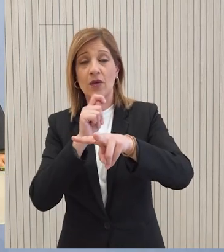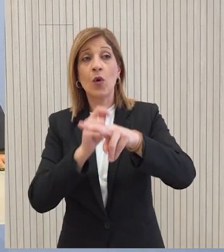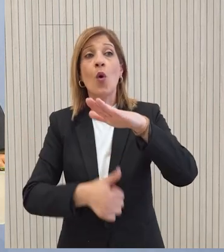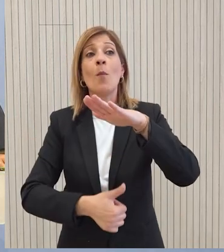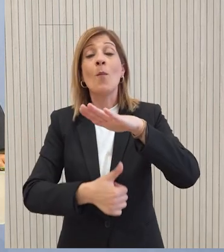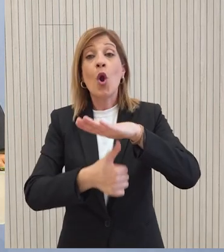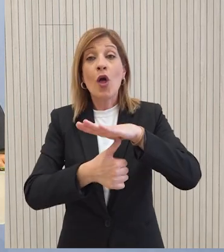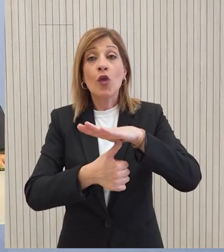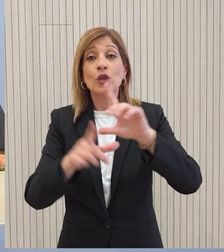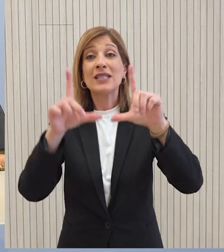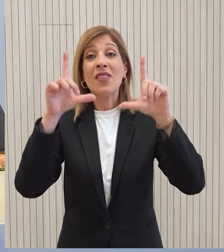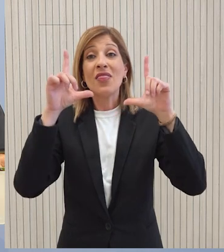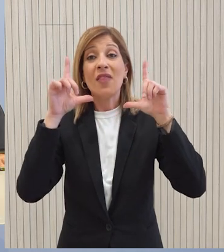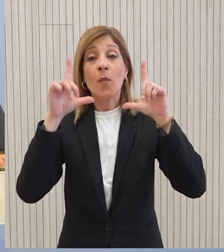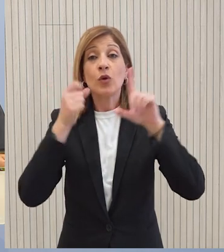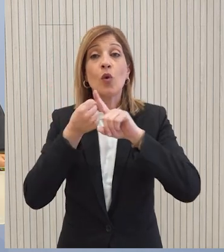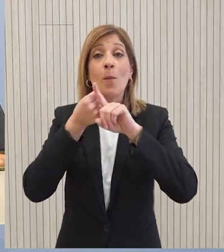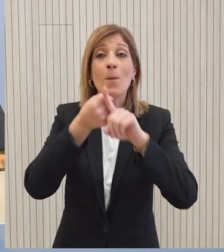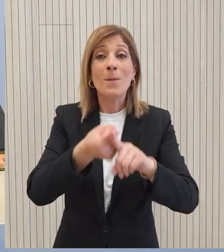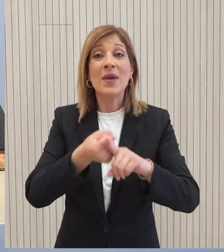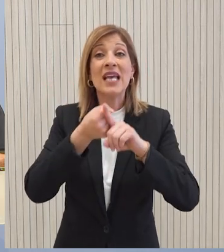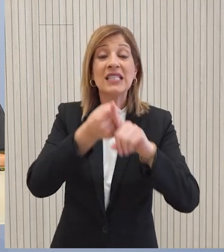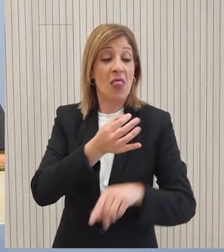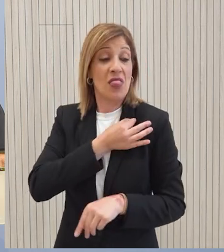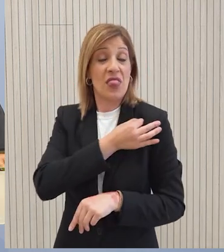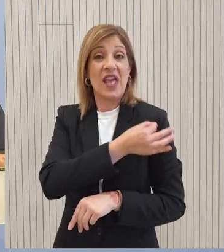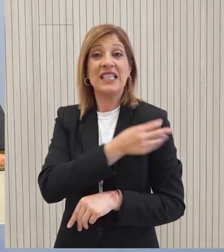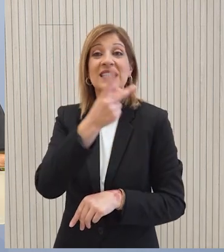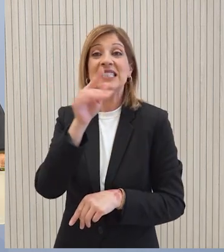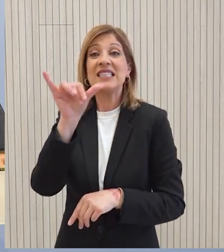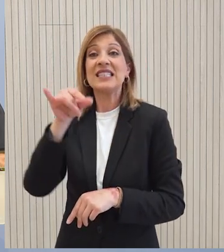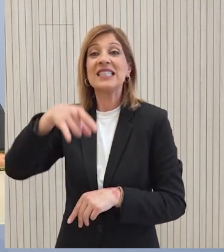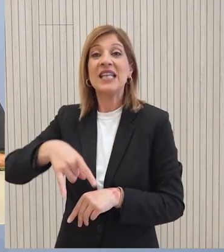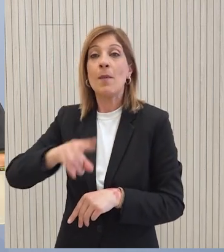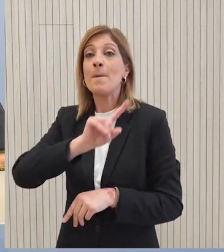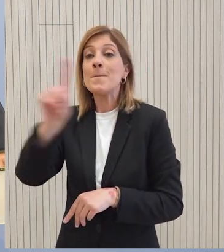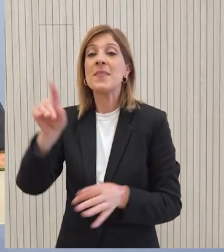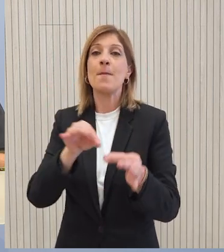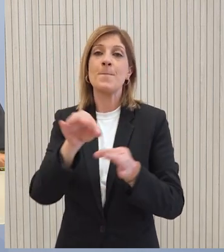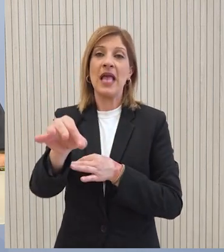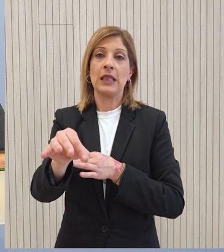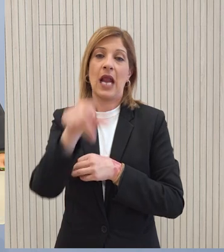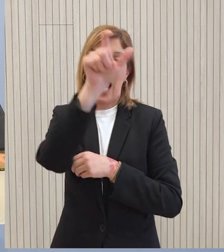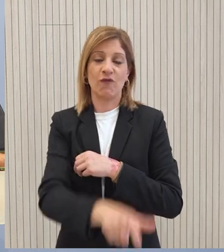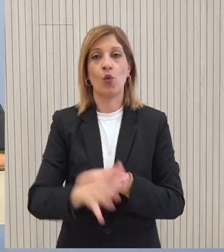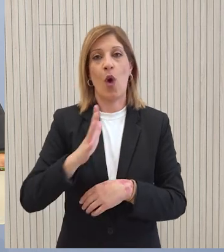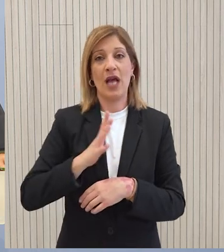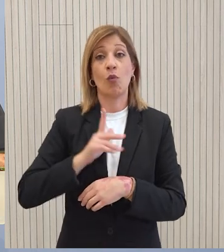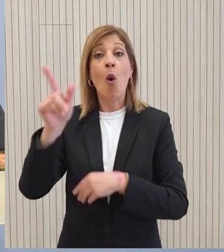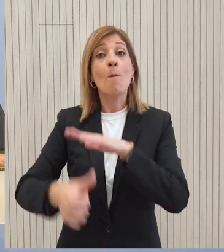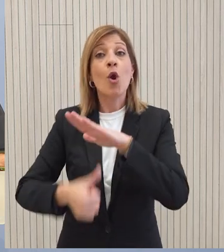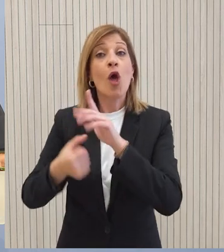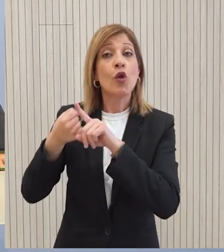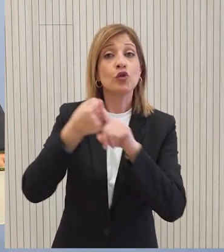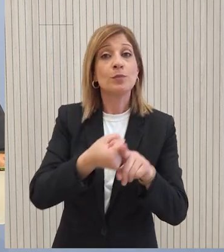ο πρόεδρος της Δημοκρατίας πιέζει τον διοικητή της ΚΙΠ να μην λάβει μέτρα κατά του συγκεκριμένου προσώπου Εκτός